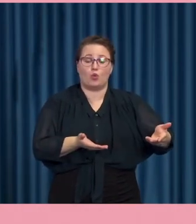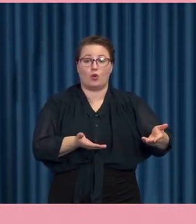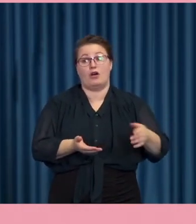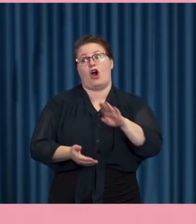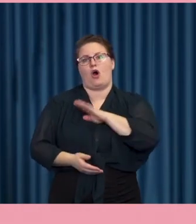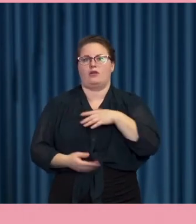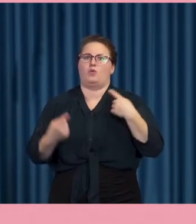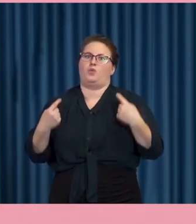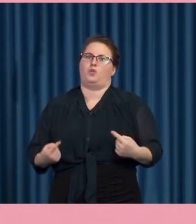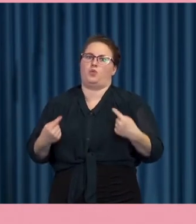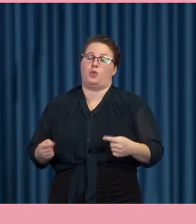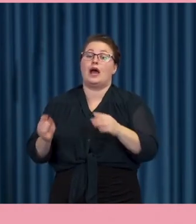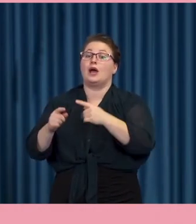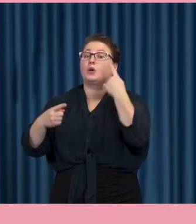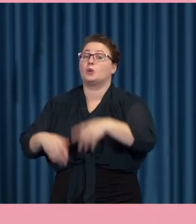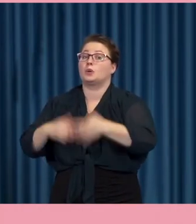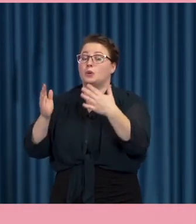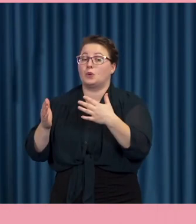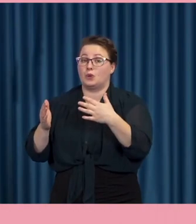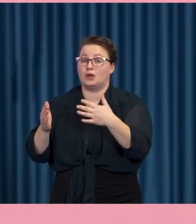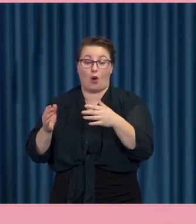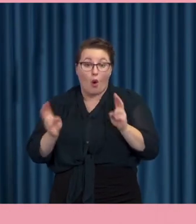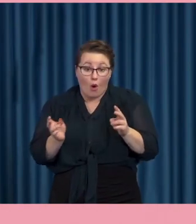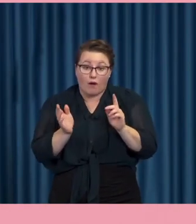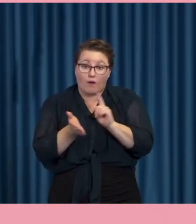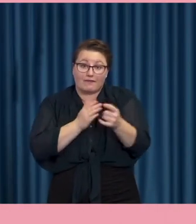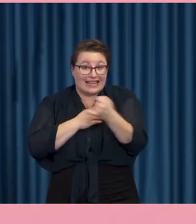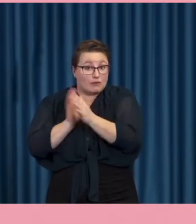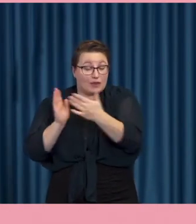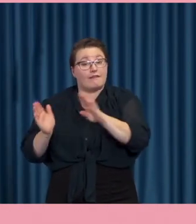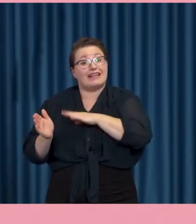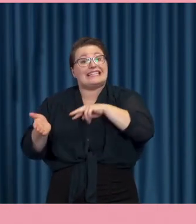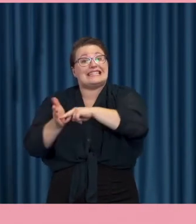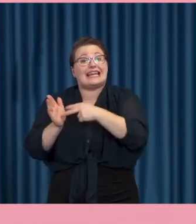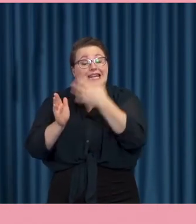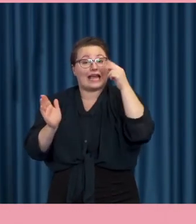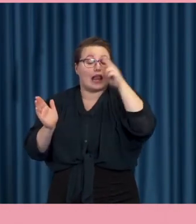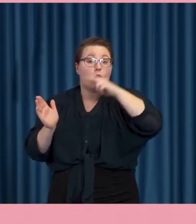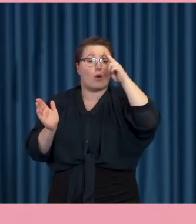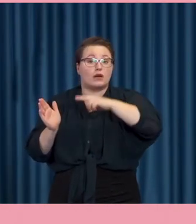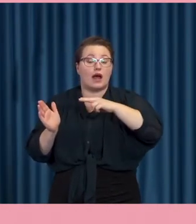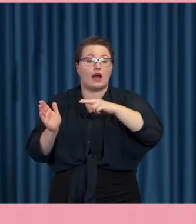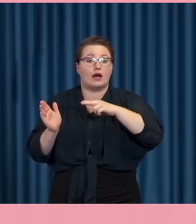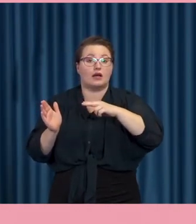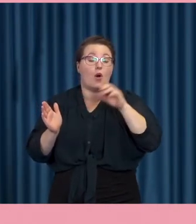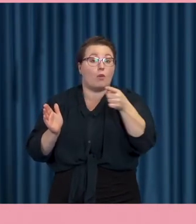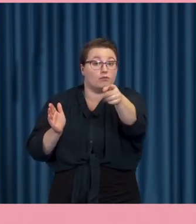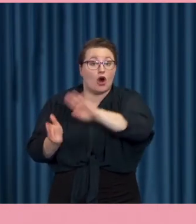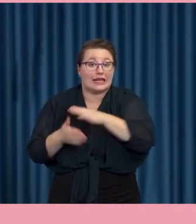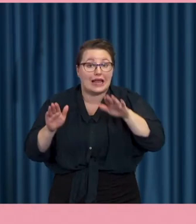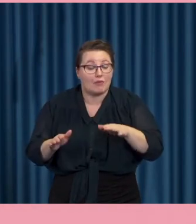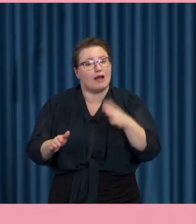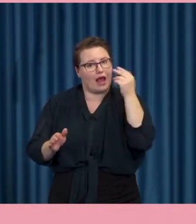kulturutbud. Man kan också låna ofta teknik på biblioteken för att hantera sina digitala ärenden om man inte har det.